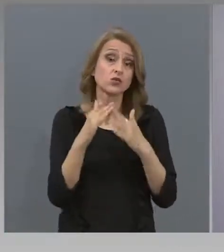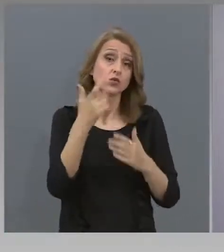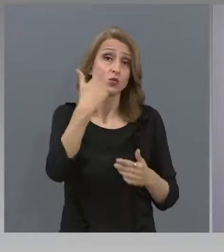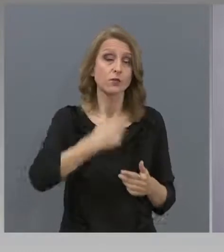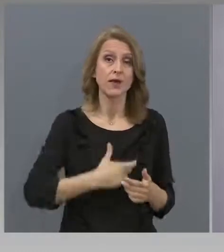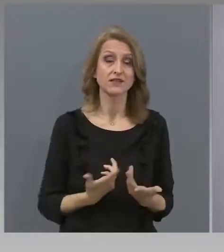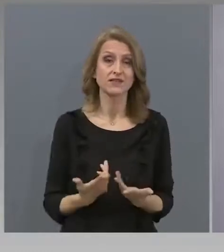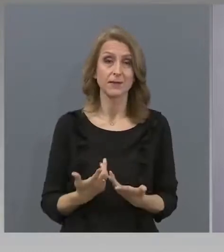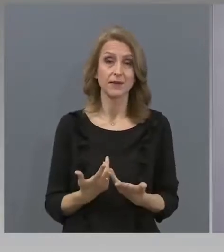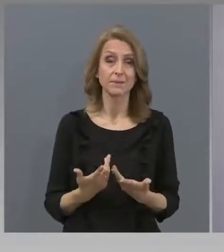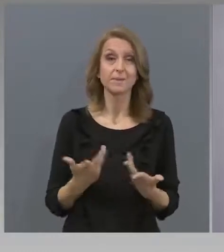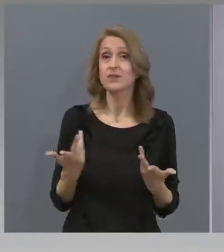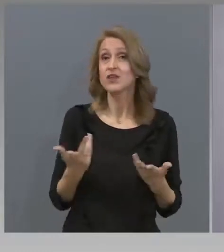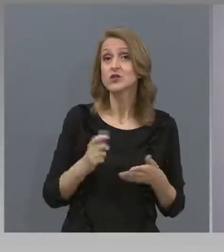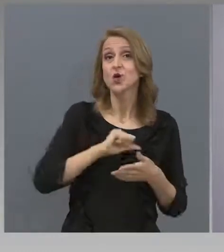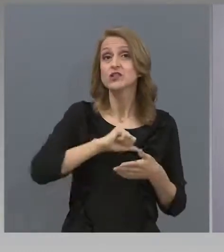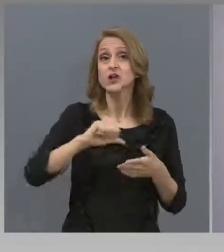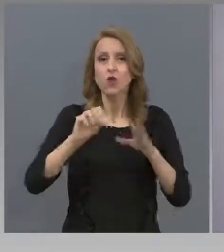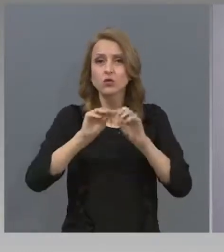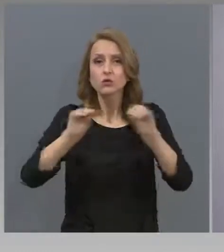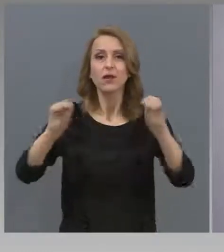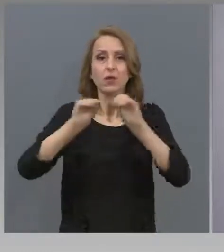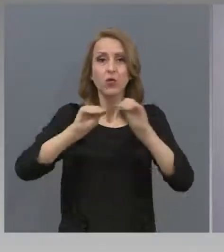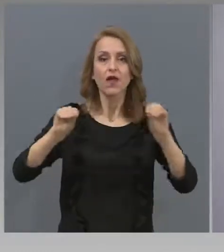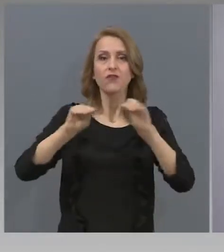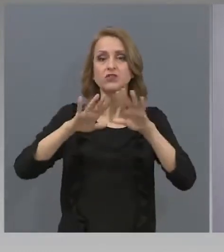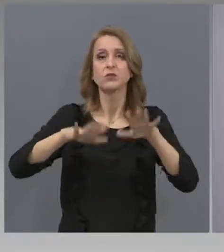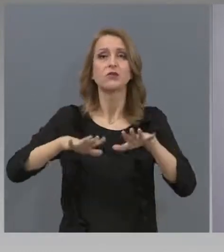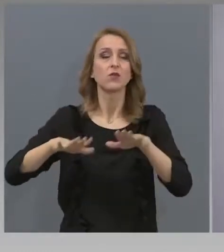е много-много бална. Би била много-много бална.